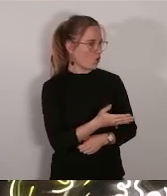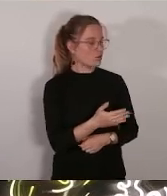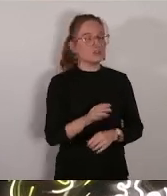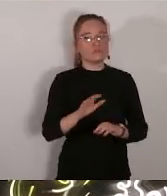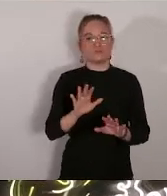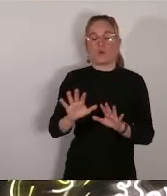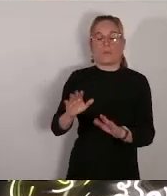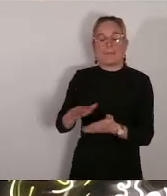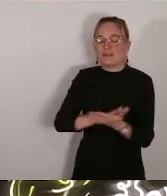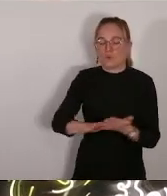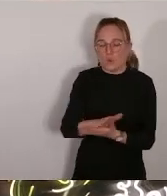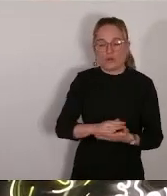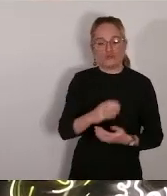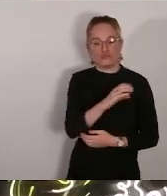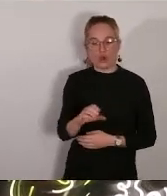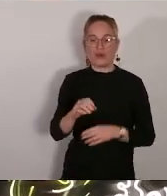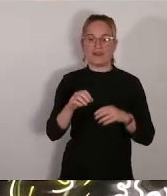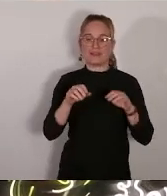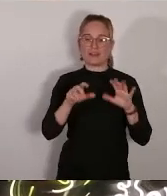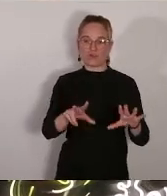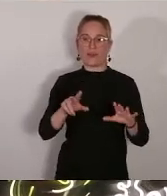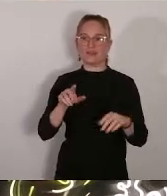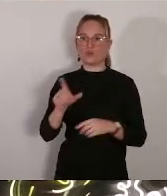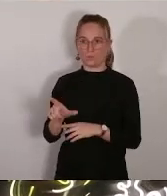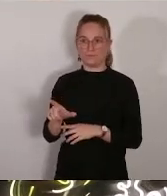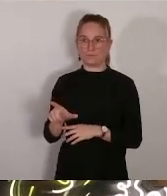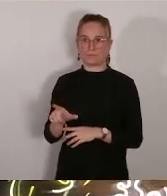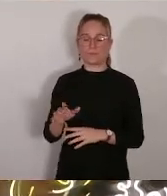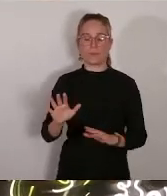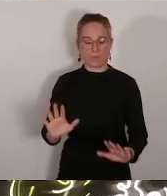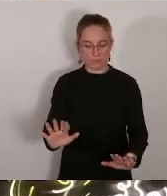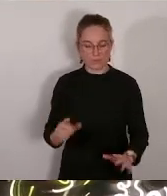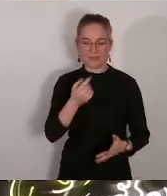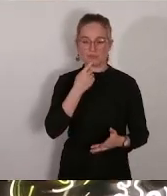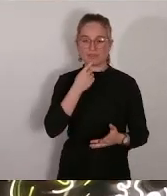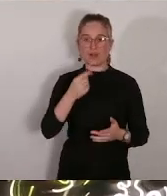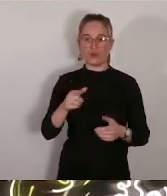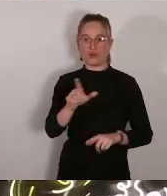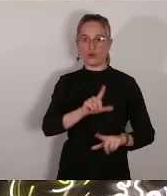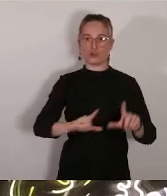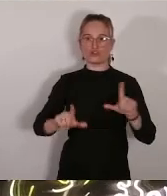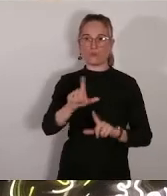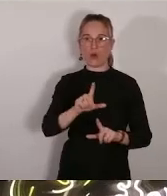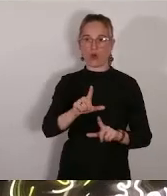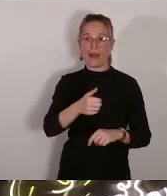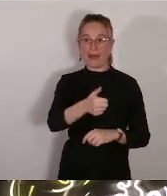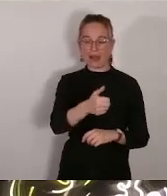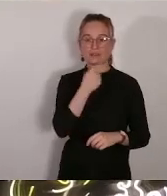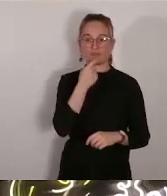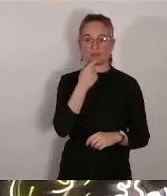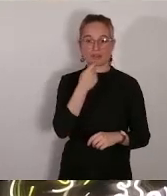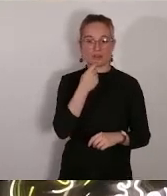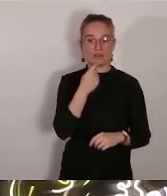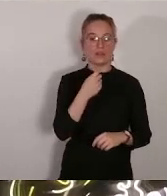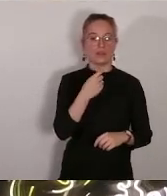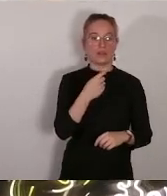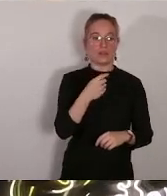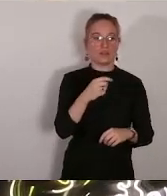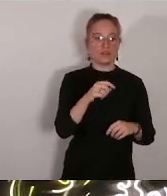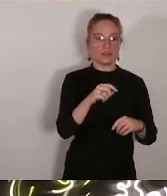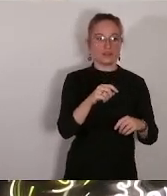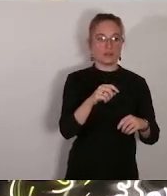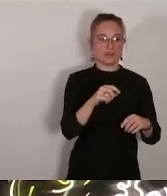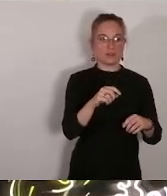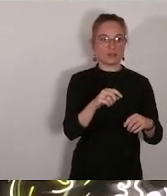en fait par logement on est à 4 on est à 4 987 euros TTC par mètre carré de surface utile